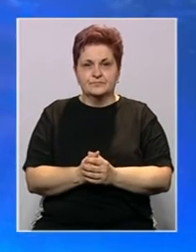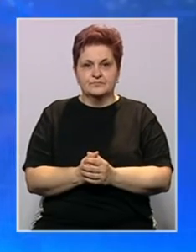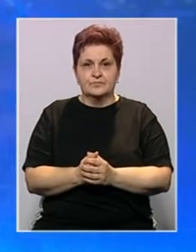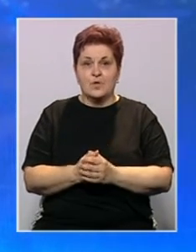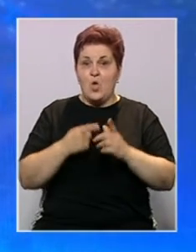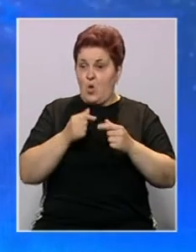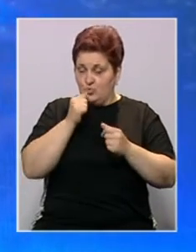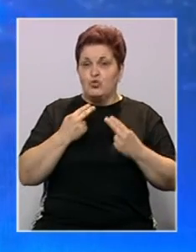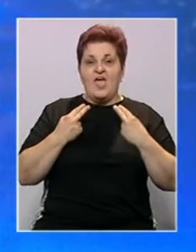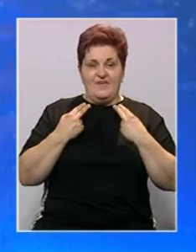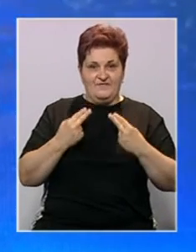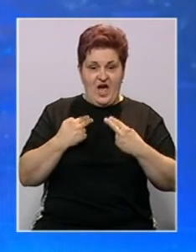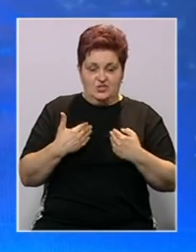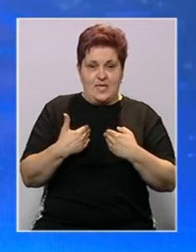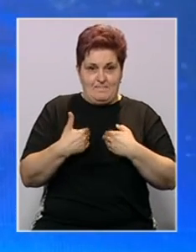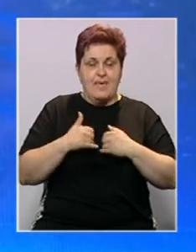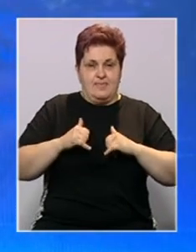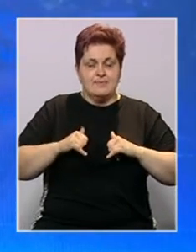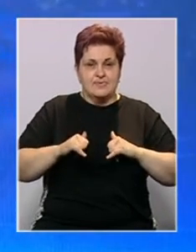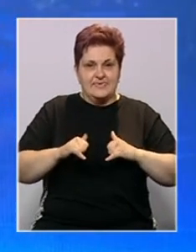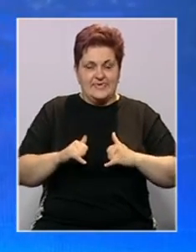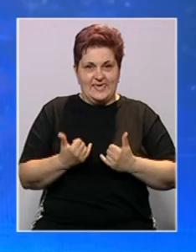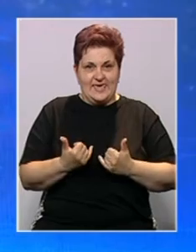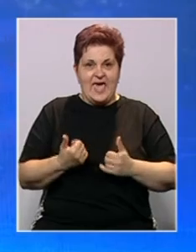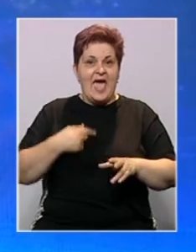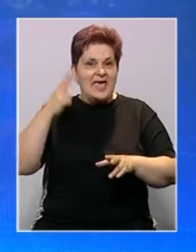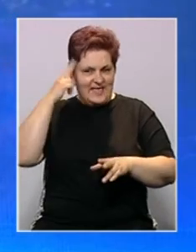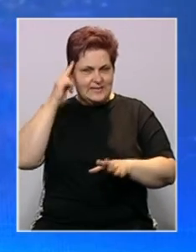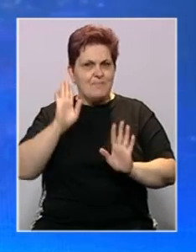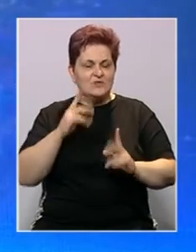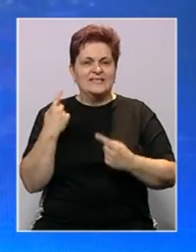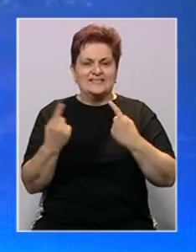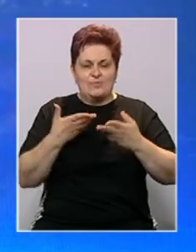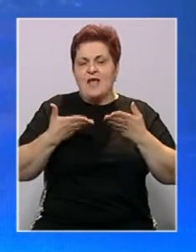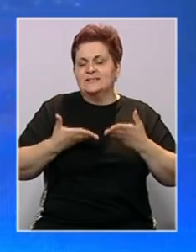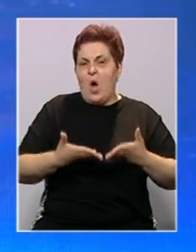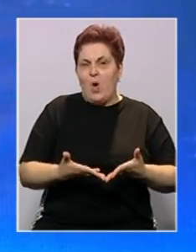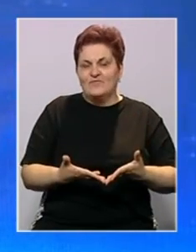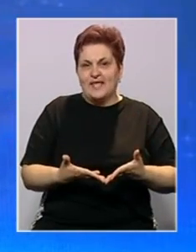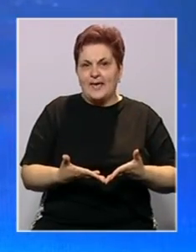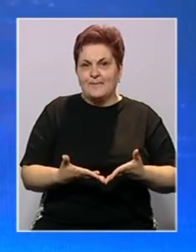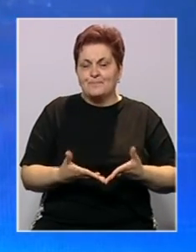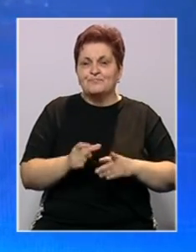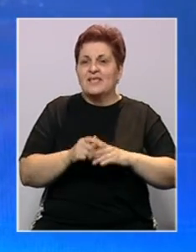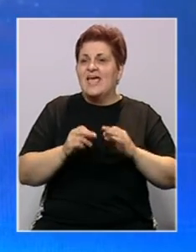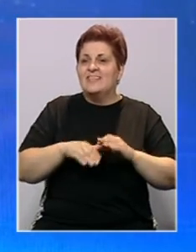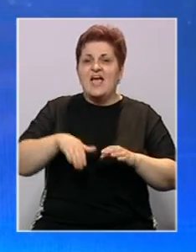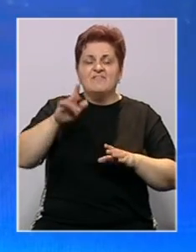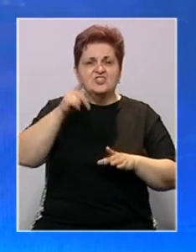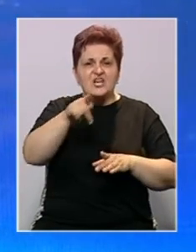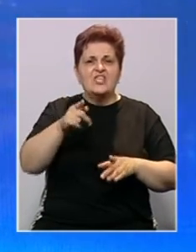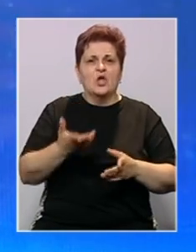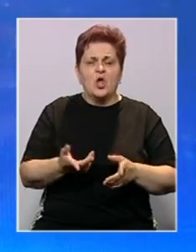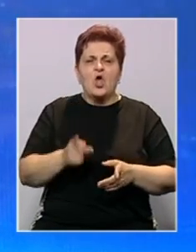Ono što je važno ipak meni jeste da se poznaje situacija ovde, da većina njih